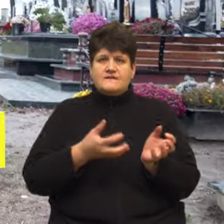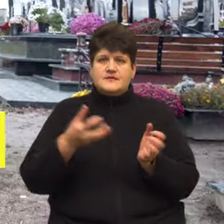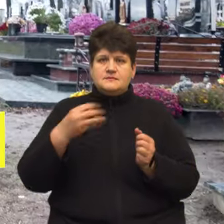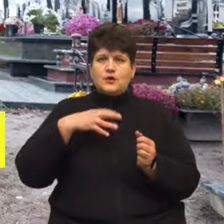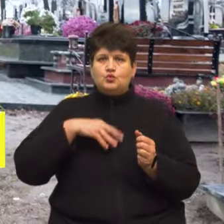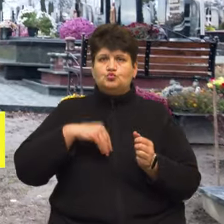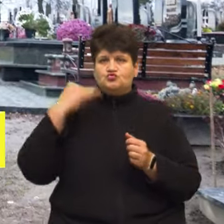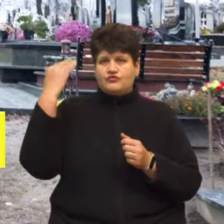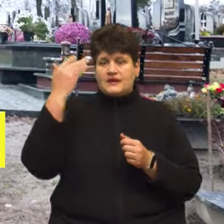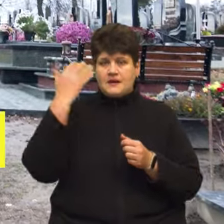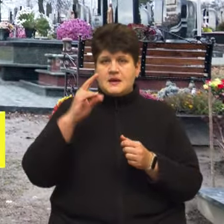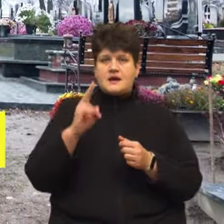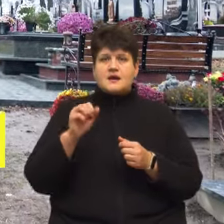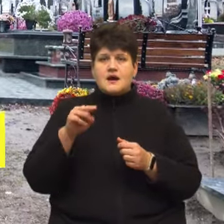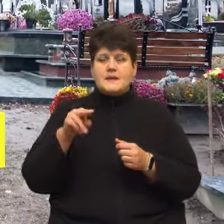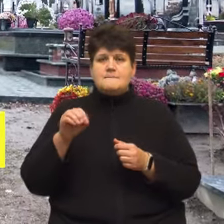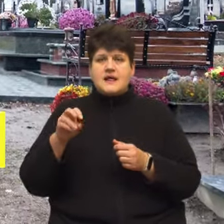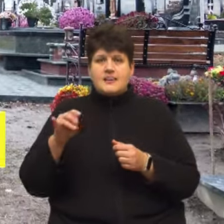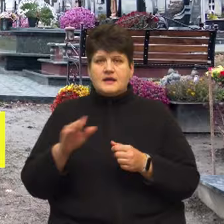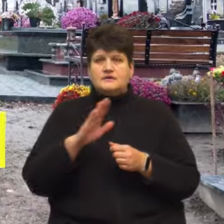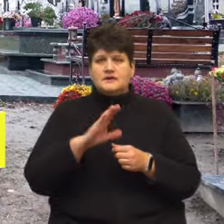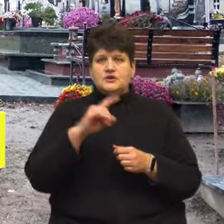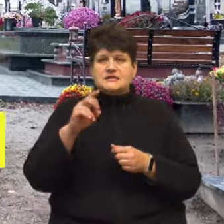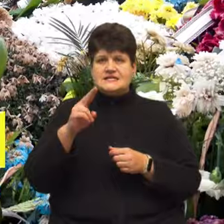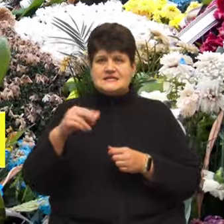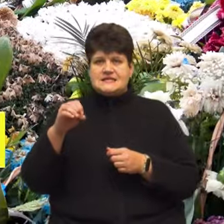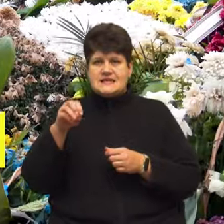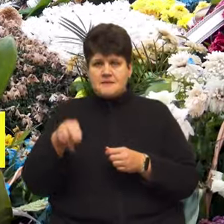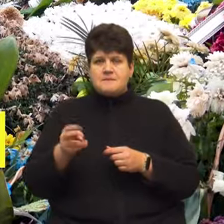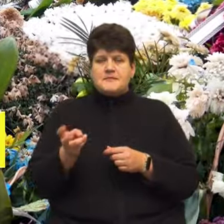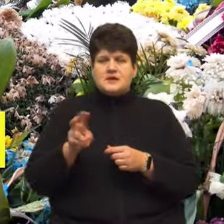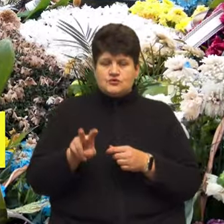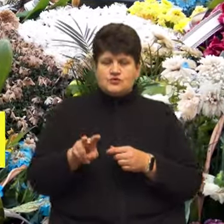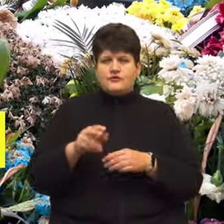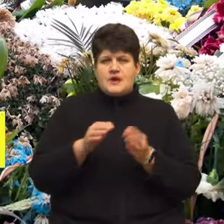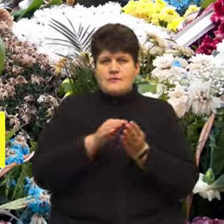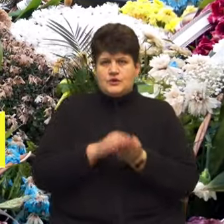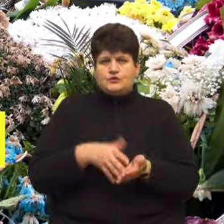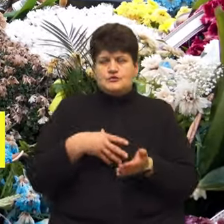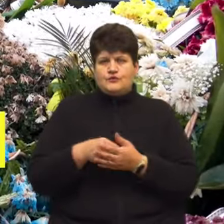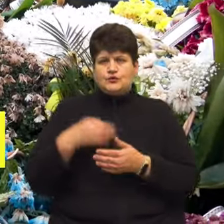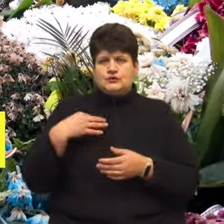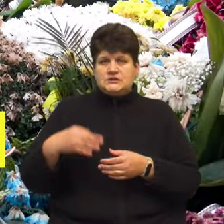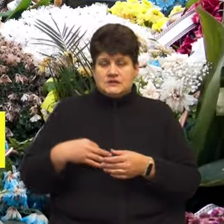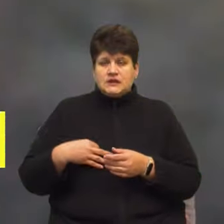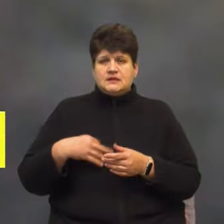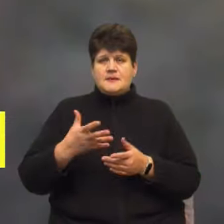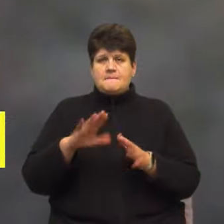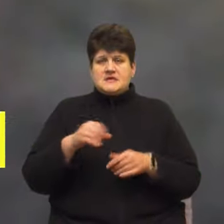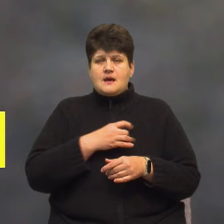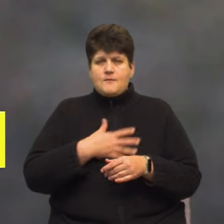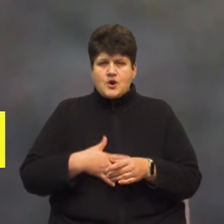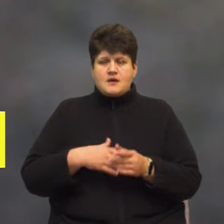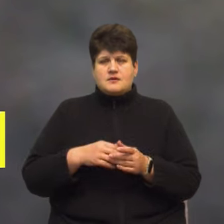у небо. Капелан Віктор Здеп прийшов на могилу до свого сина Василя. Після поранення за життя бійця більше місяця боролися київські лікарі,